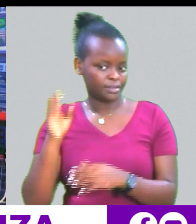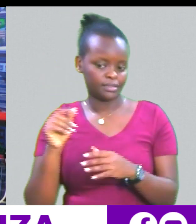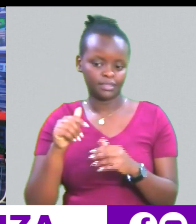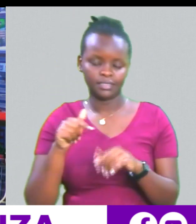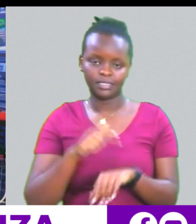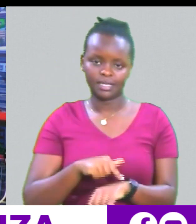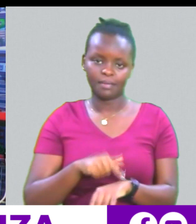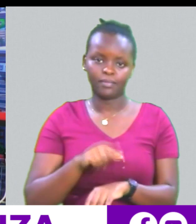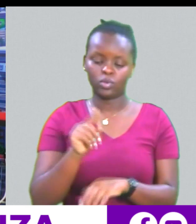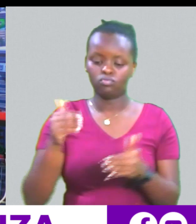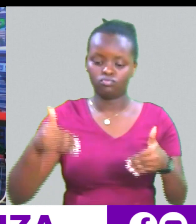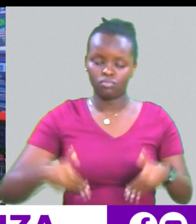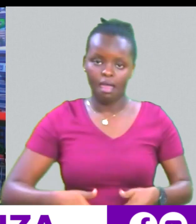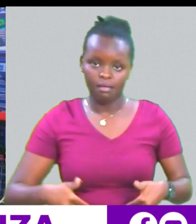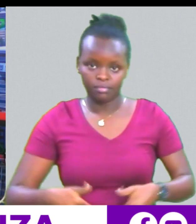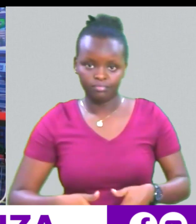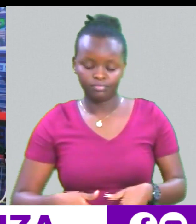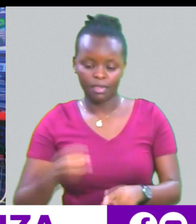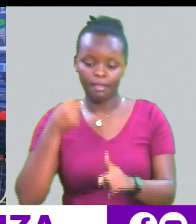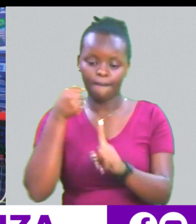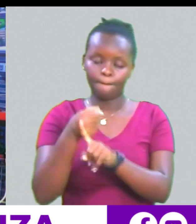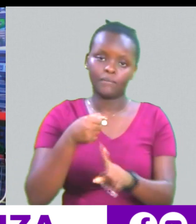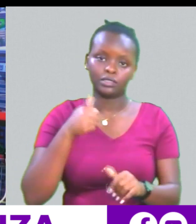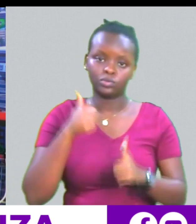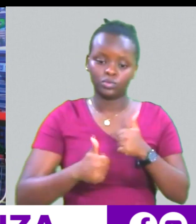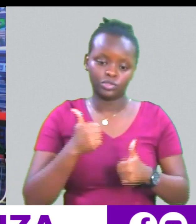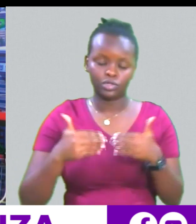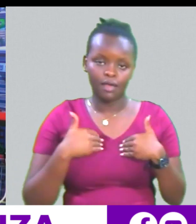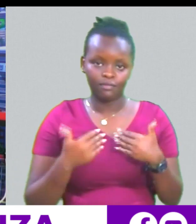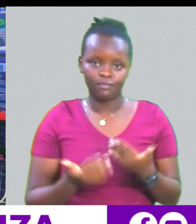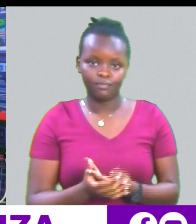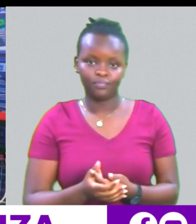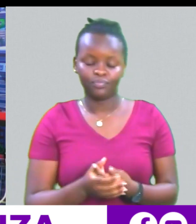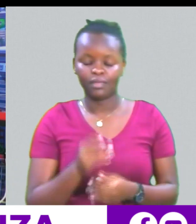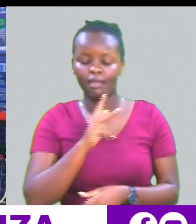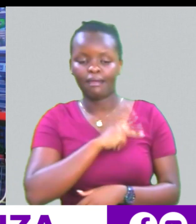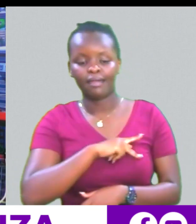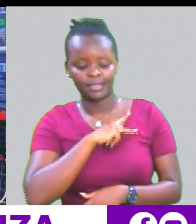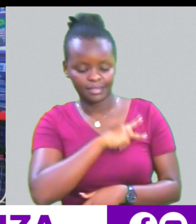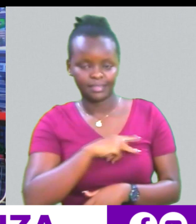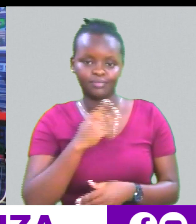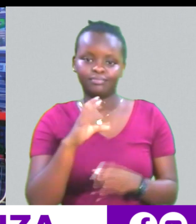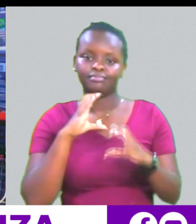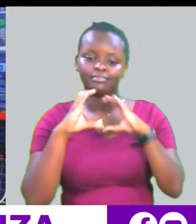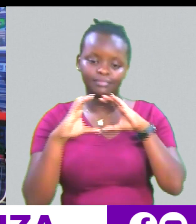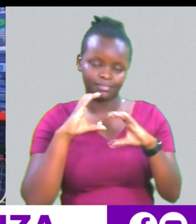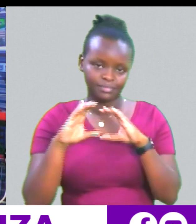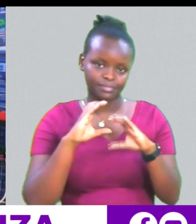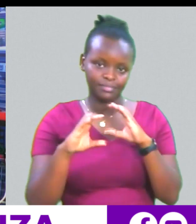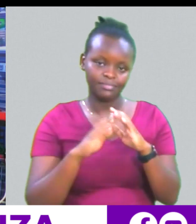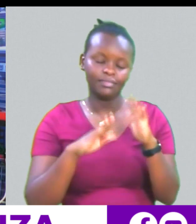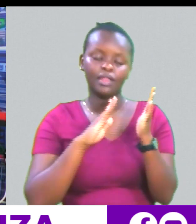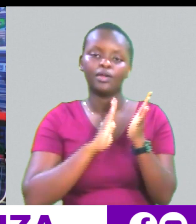impact Has it had in your life Till date Kindly mtuwambie Talk to us To many comments To any